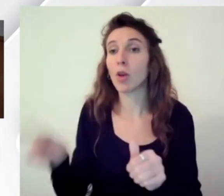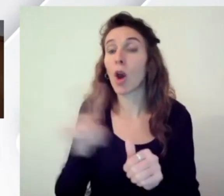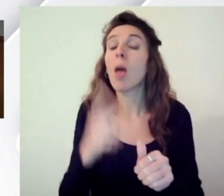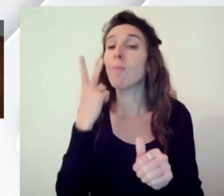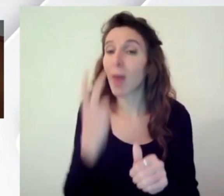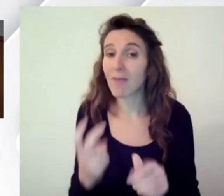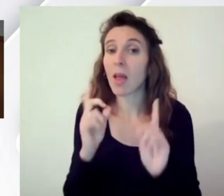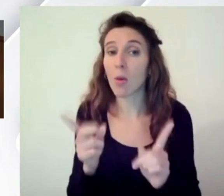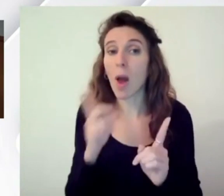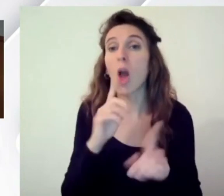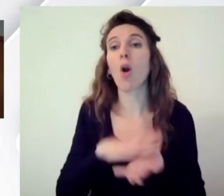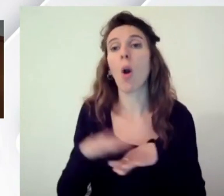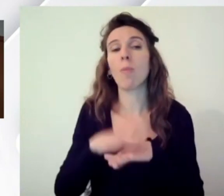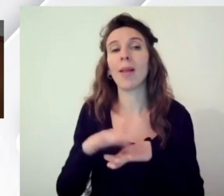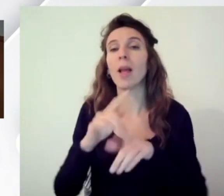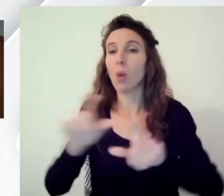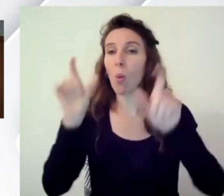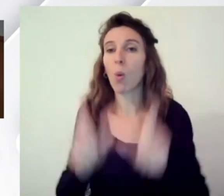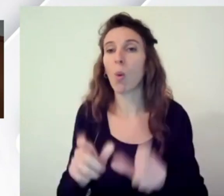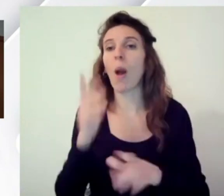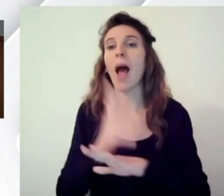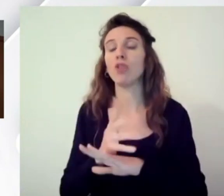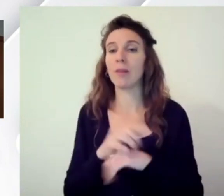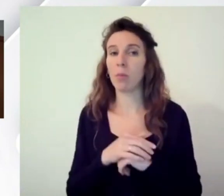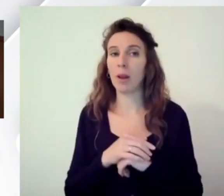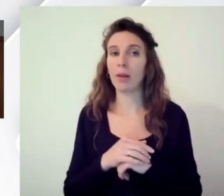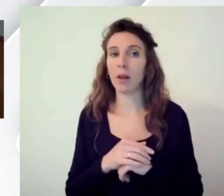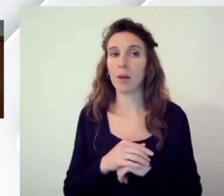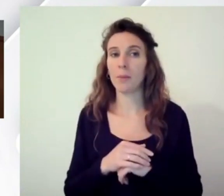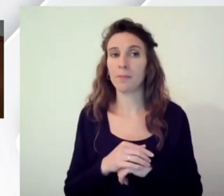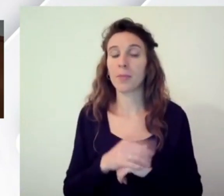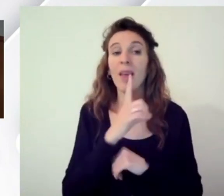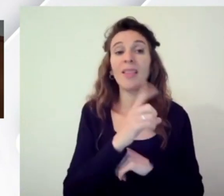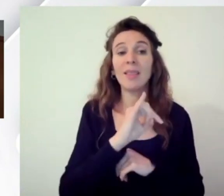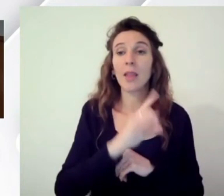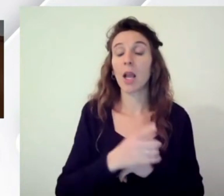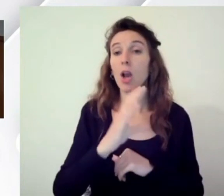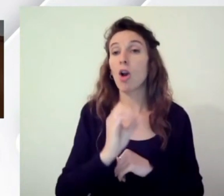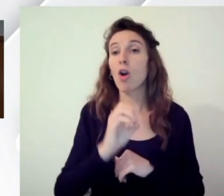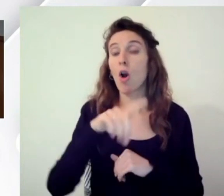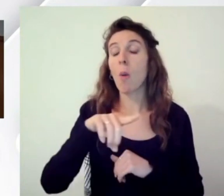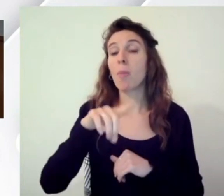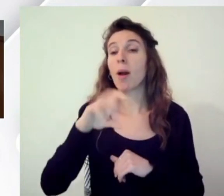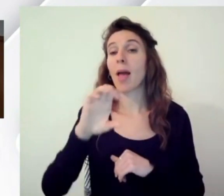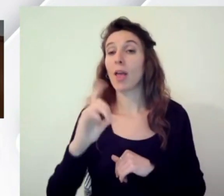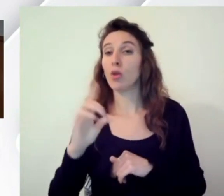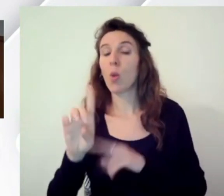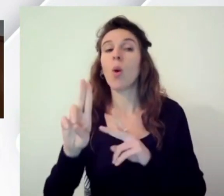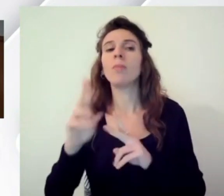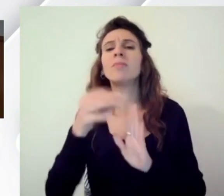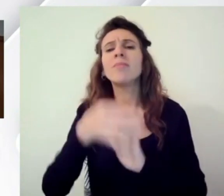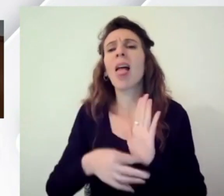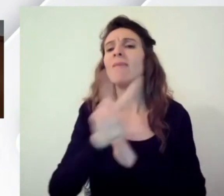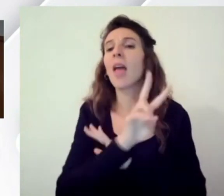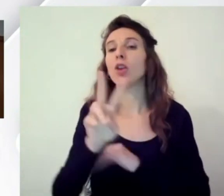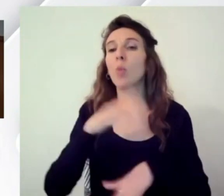che riguarda specificamente l'accessibilità DIGCOMP EDU prevede 22 competenze una di queste richiede